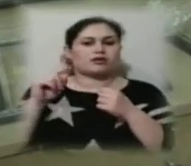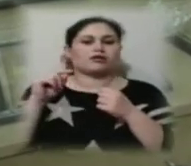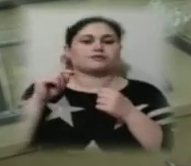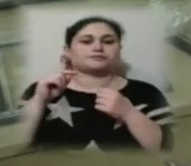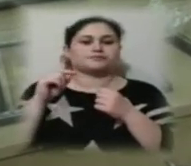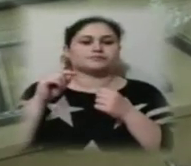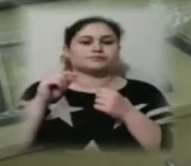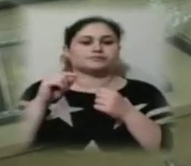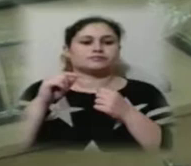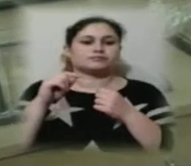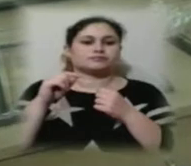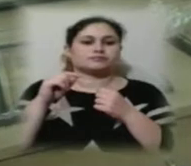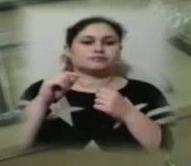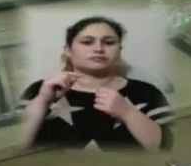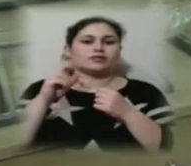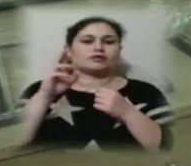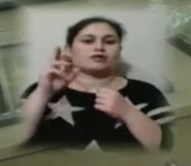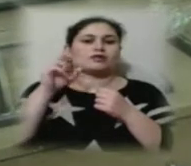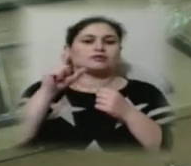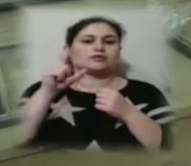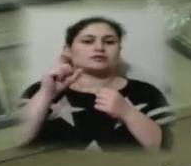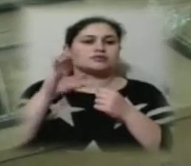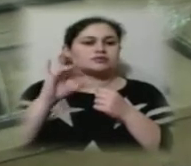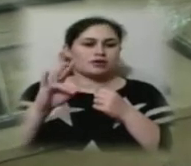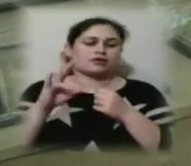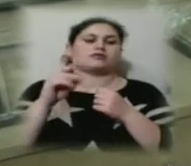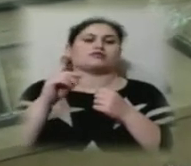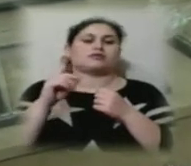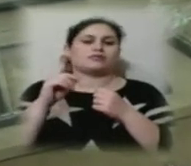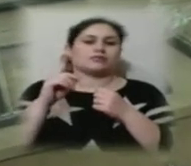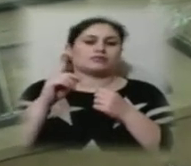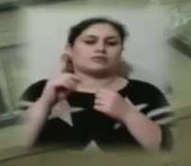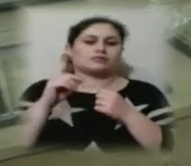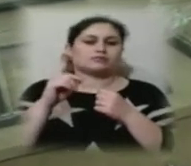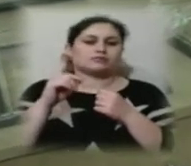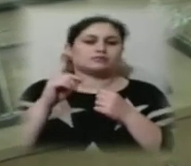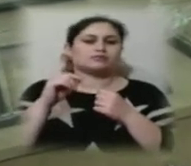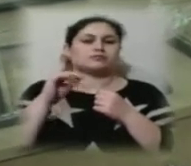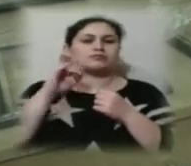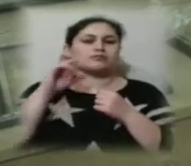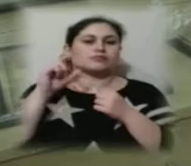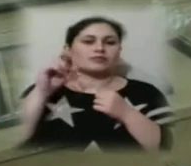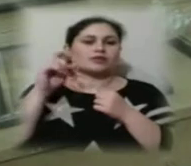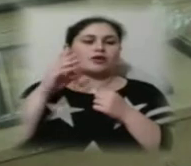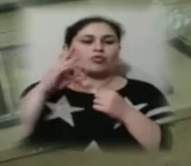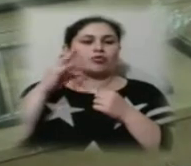з Казахстана, з Моголії,